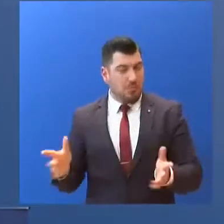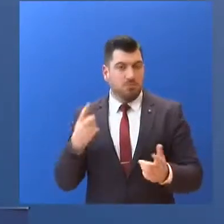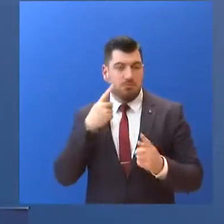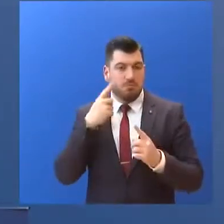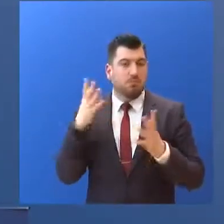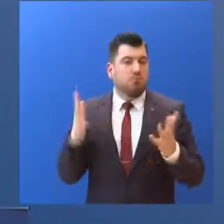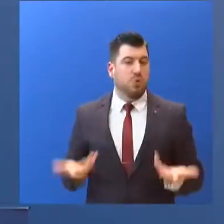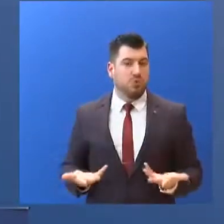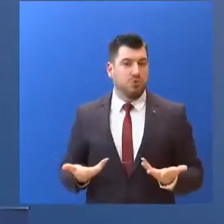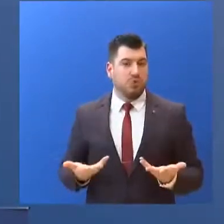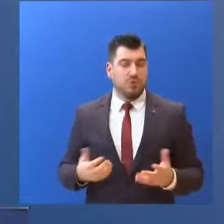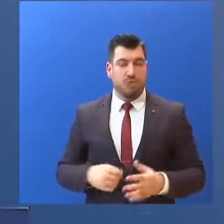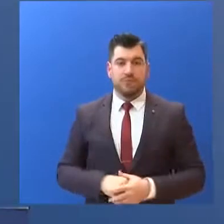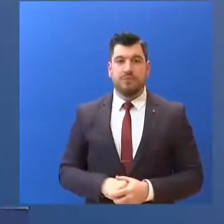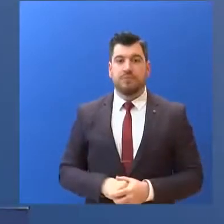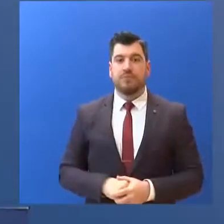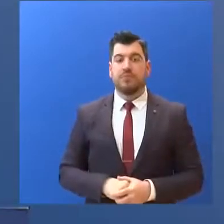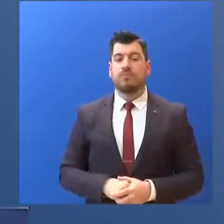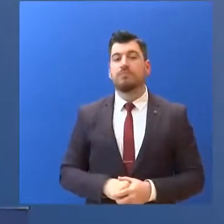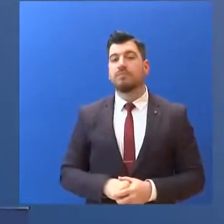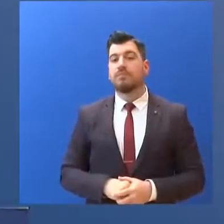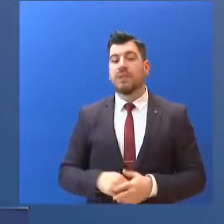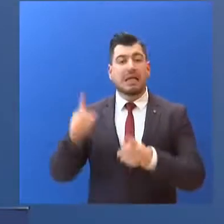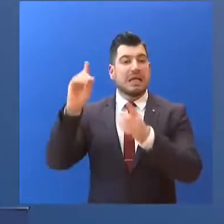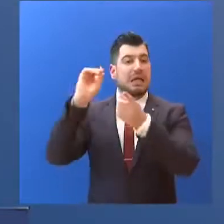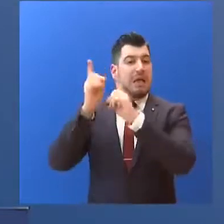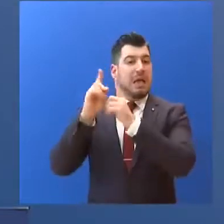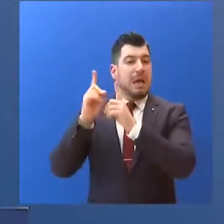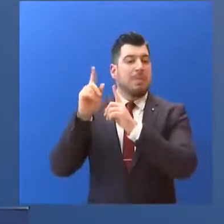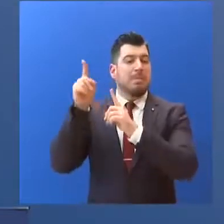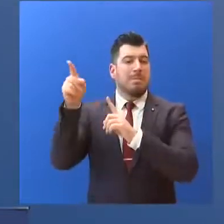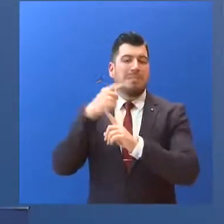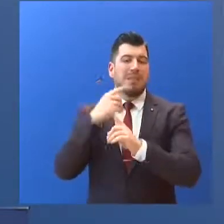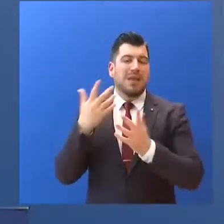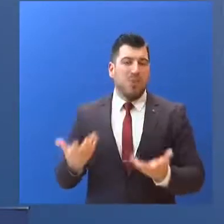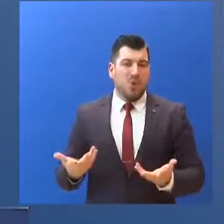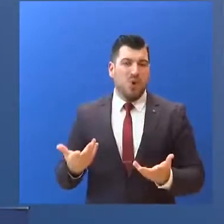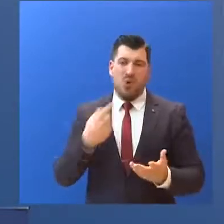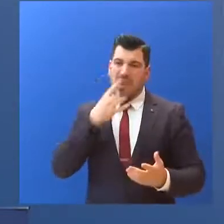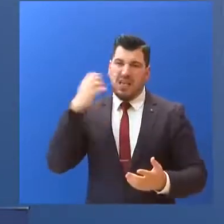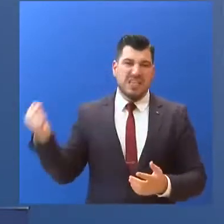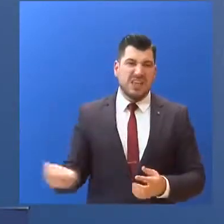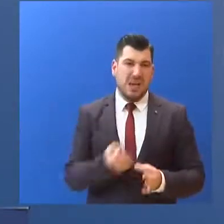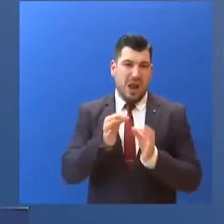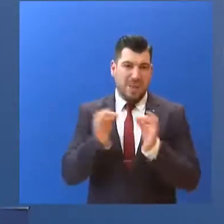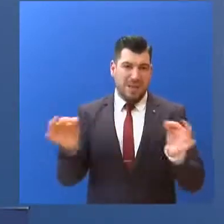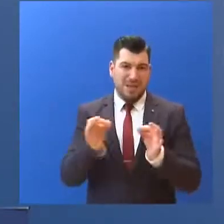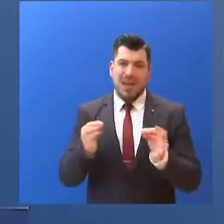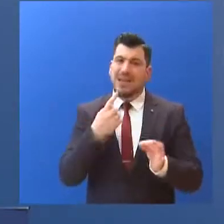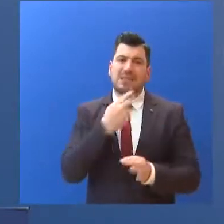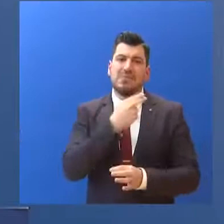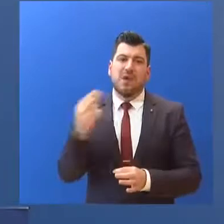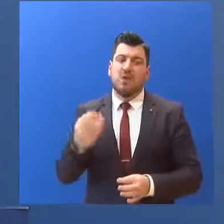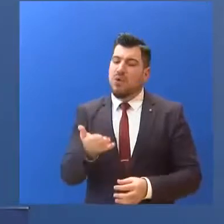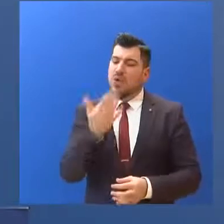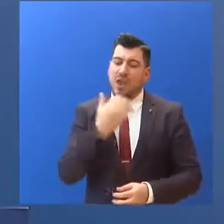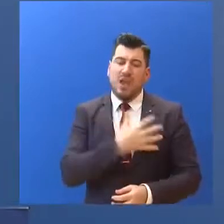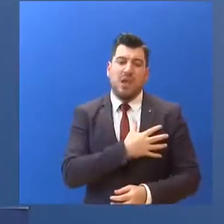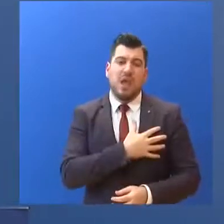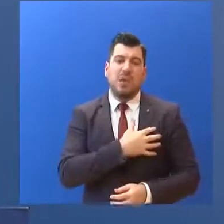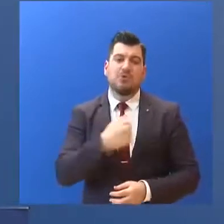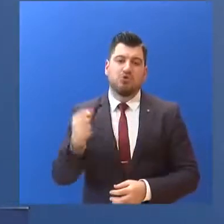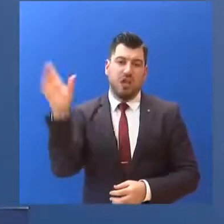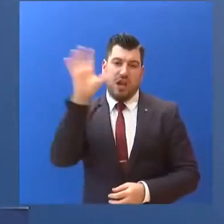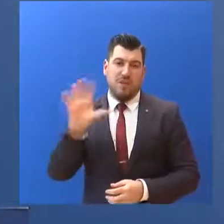Σκληρή ώρα και προϋποθέσεις είναι όταν δεν υπάρχει εμπιστοσύνη και αξιοπιστία. Αυτή τη στιγμή δεν συζητάμε κανένα τέτοιο